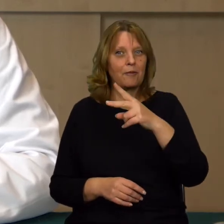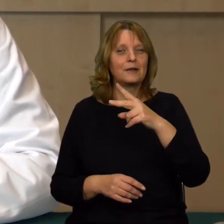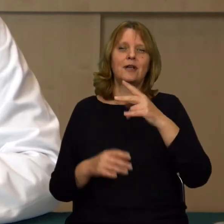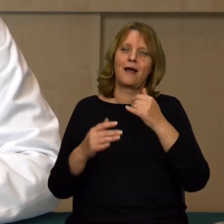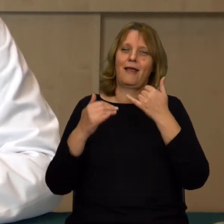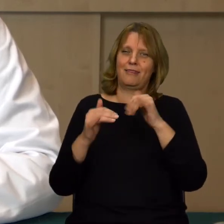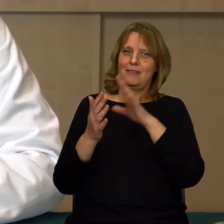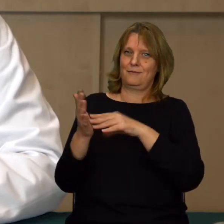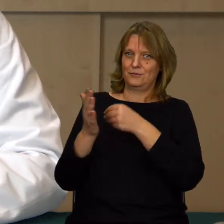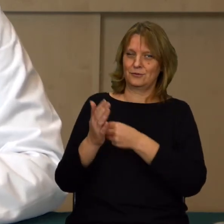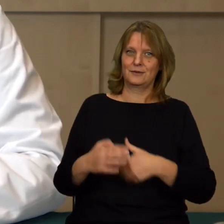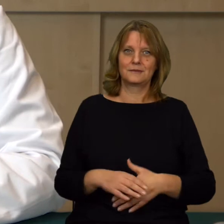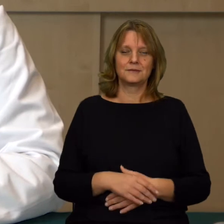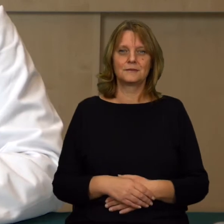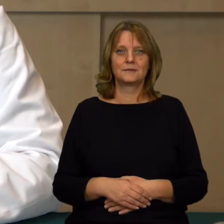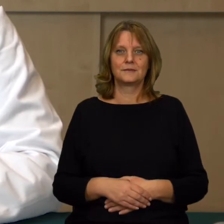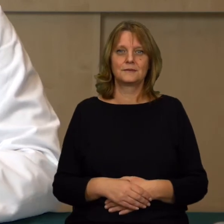na innych przykładach.